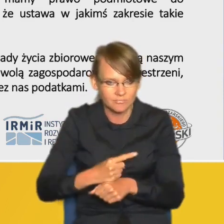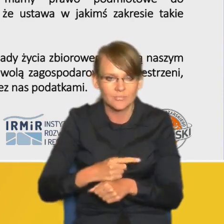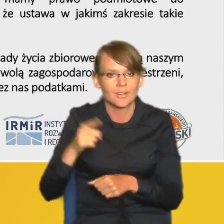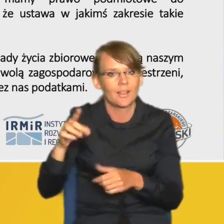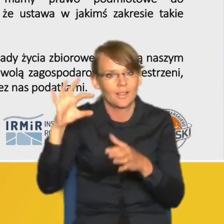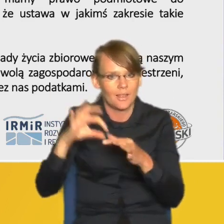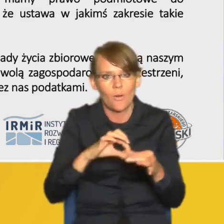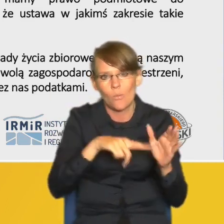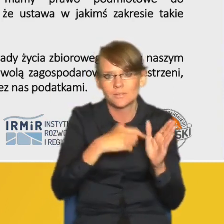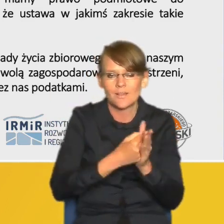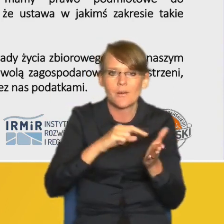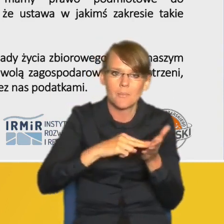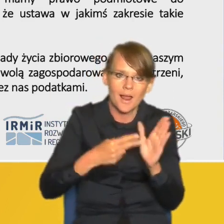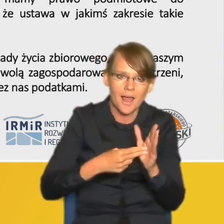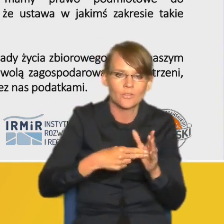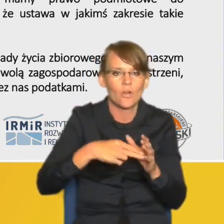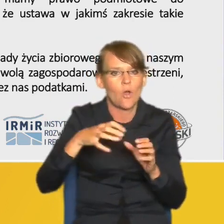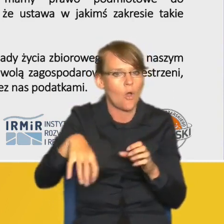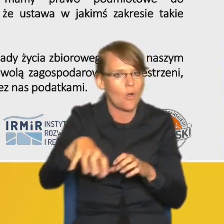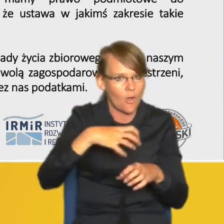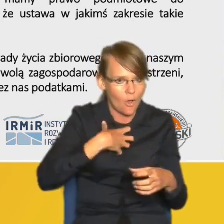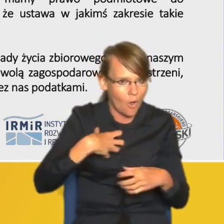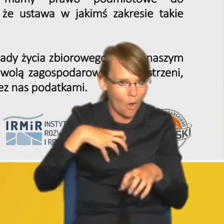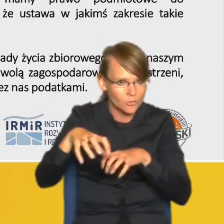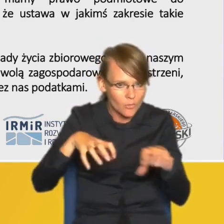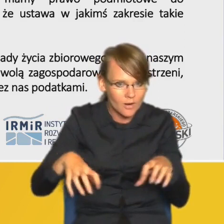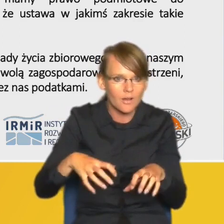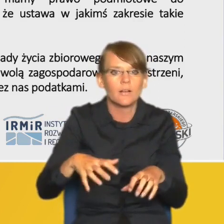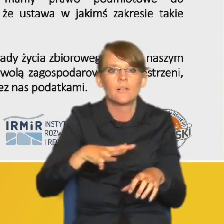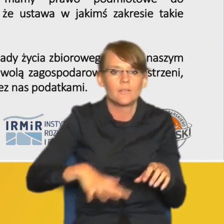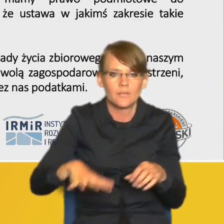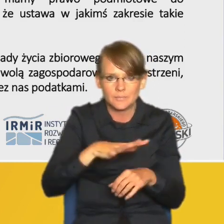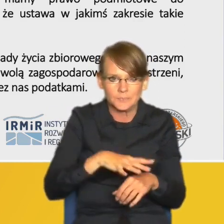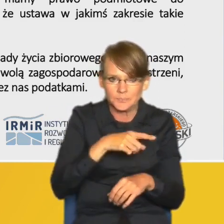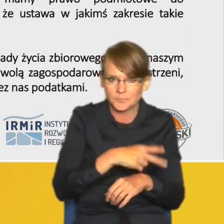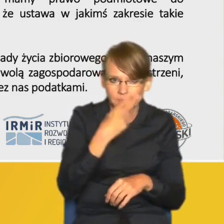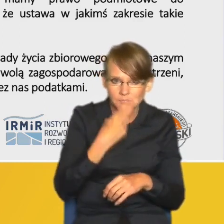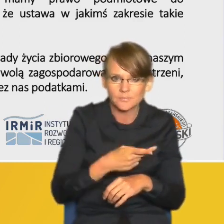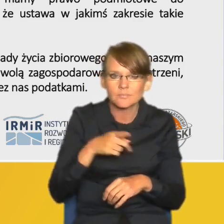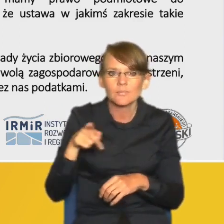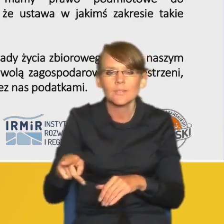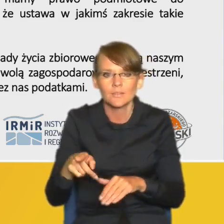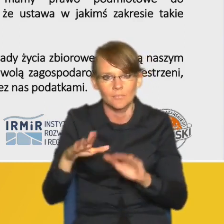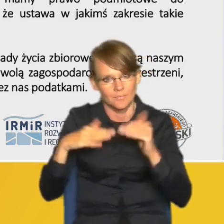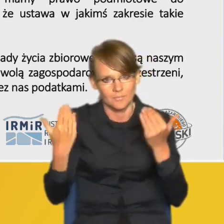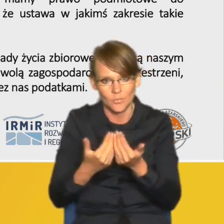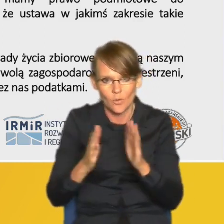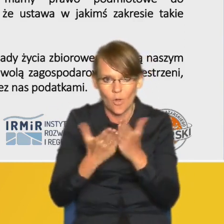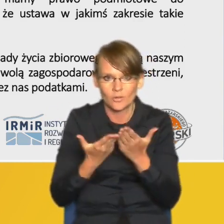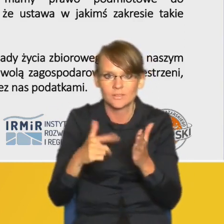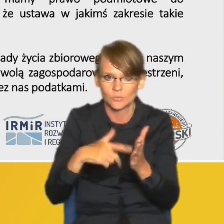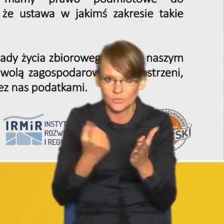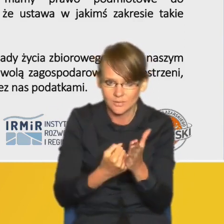planowaniu i zagospodarowaniu przestrzennym bo tutaj Trybunał Konstytucyjny niejako przejął w tym zakresie dorobek